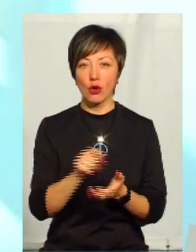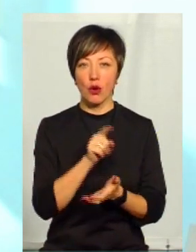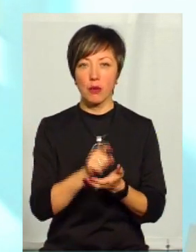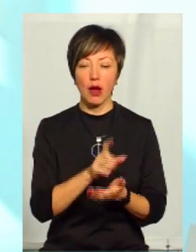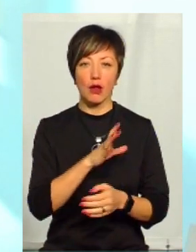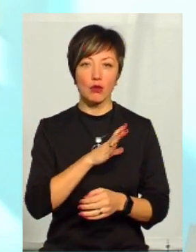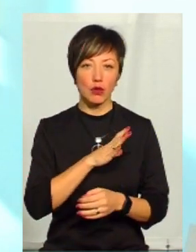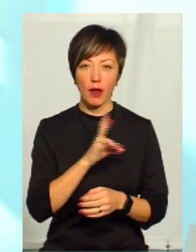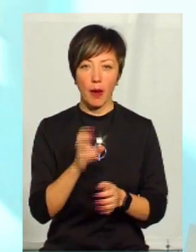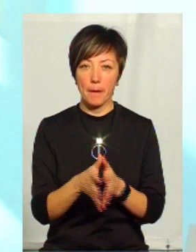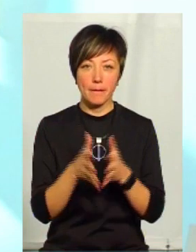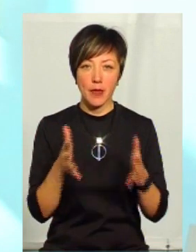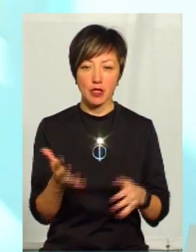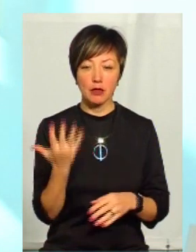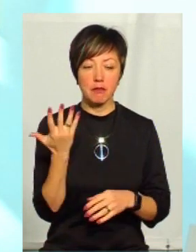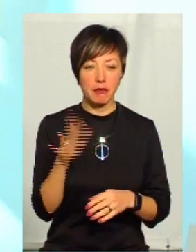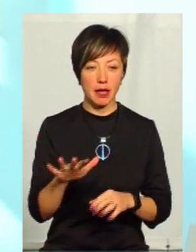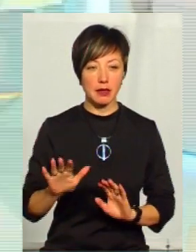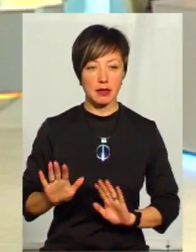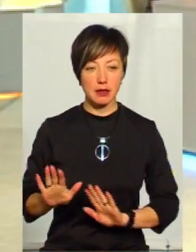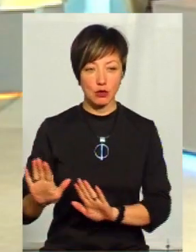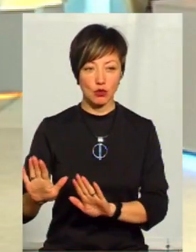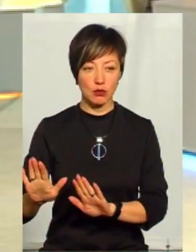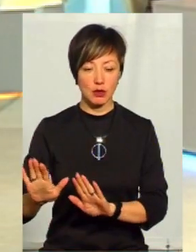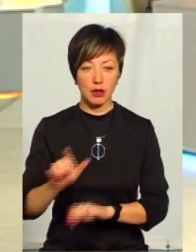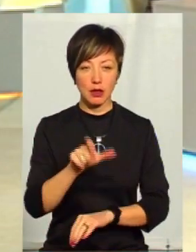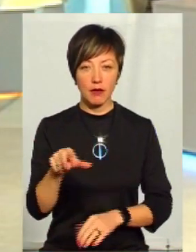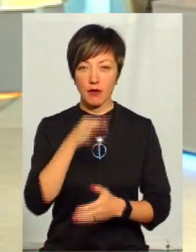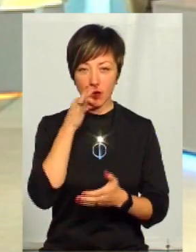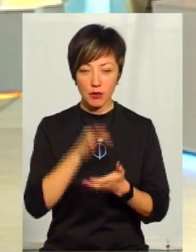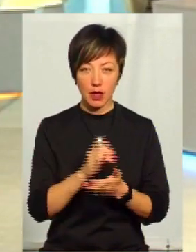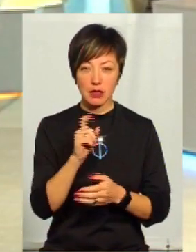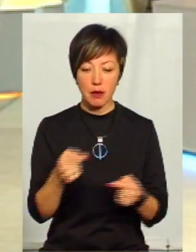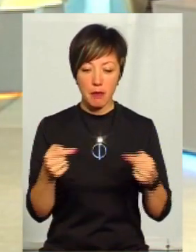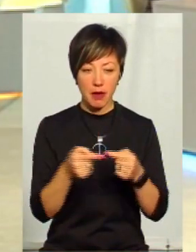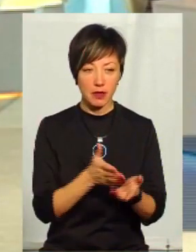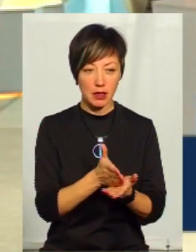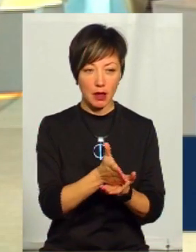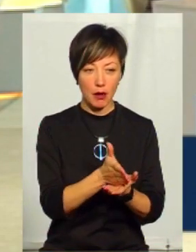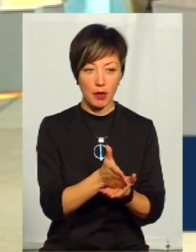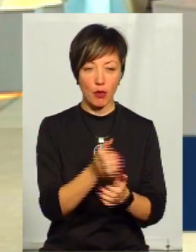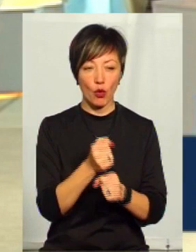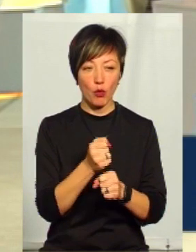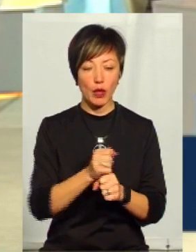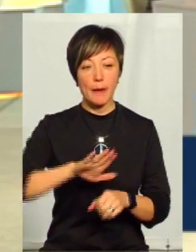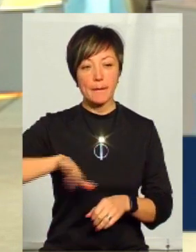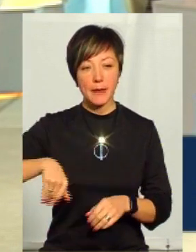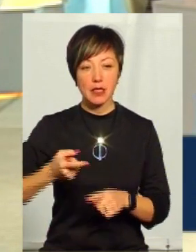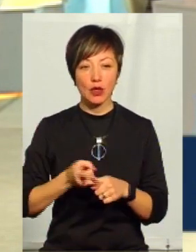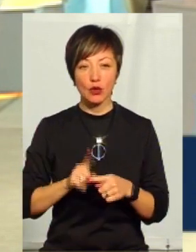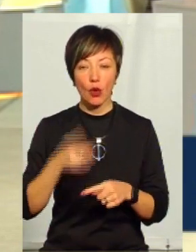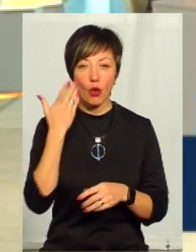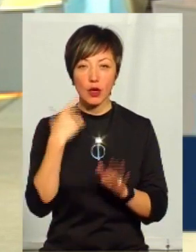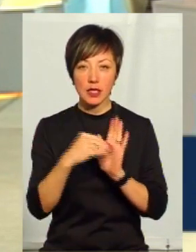мало бути не більше п'яти заступників, які відповідали за певний напрямок роботи. Після того, як